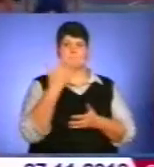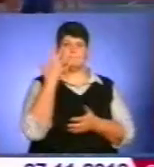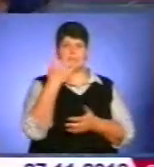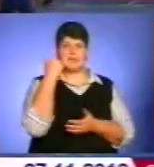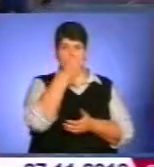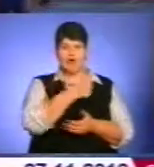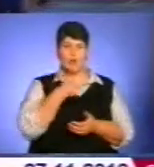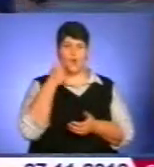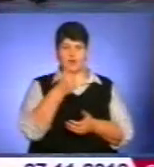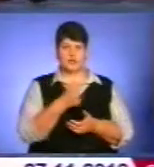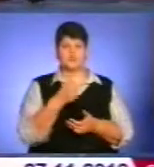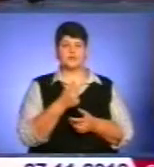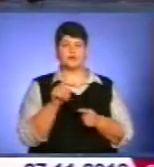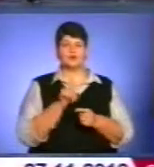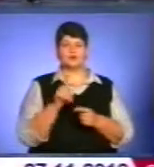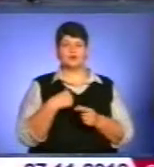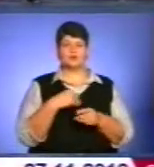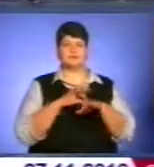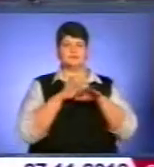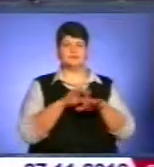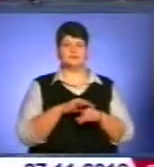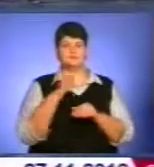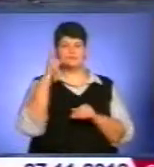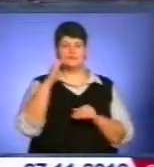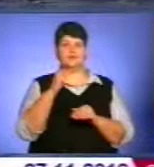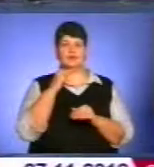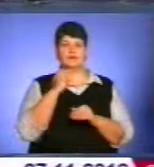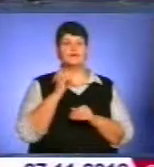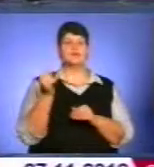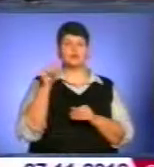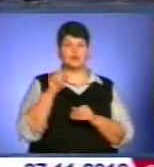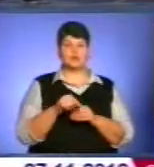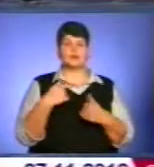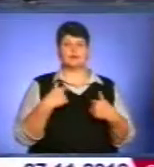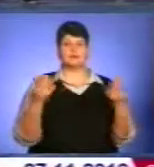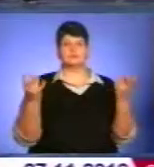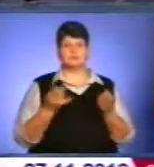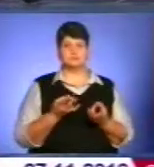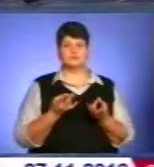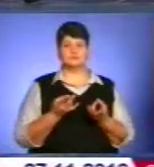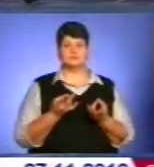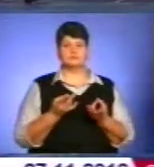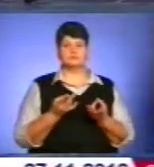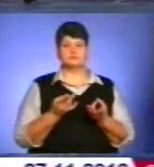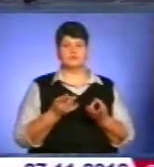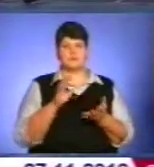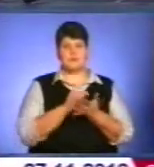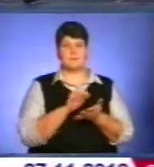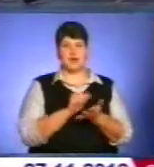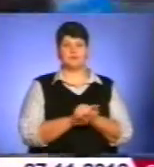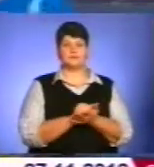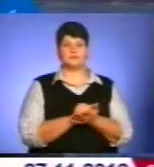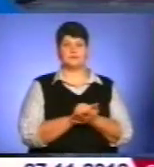що мене вів на нього батько. І відтоді я його полюбив, вже доволі довго займаюся.